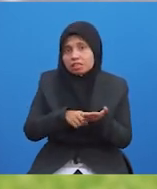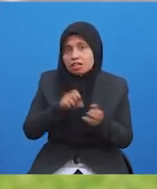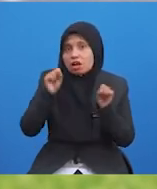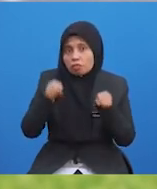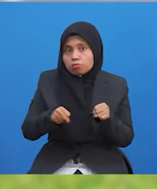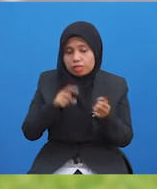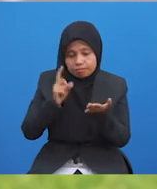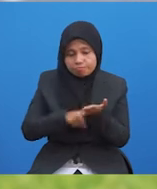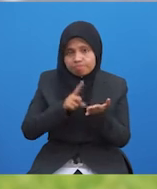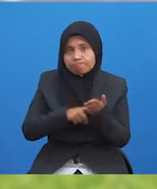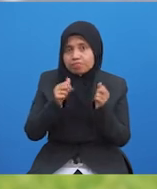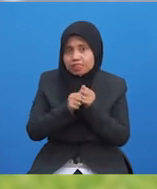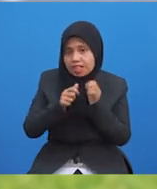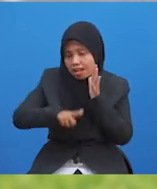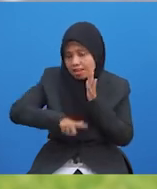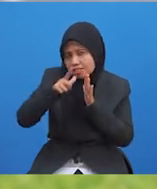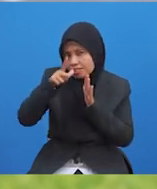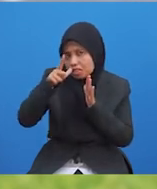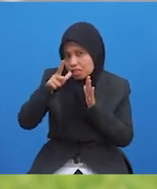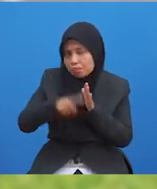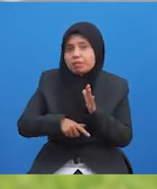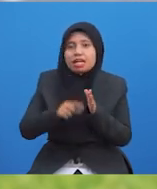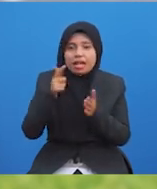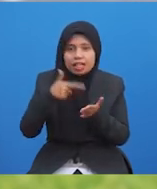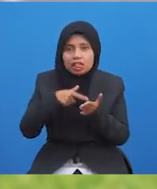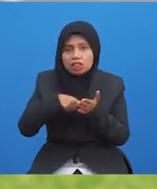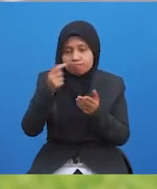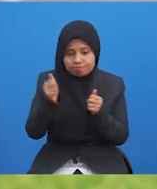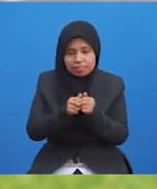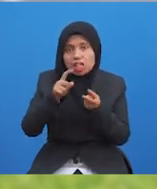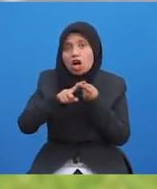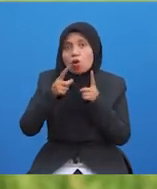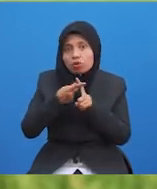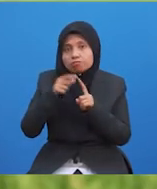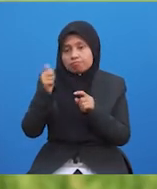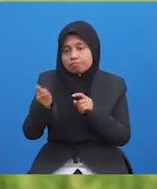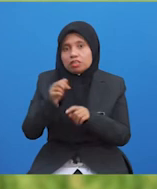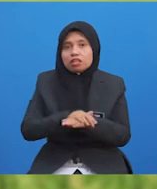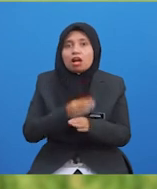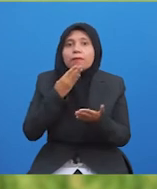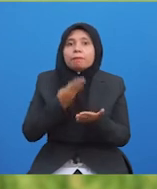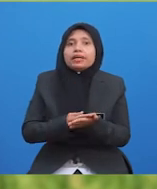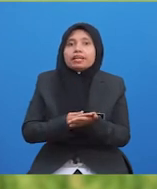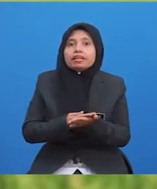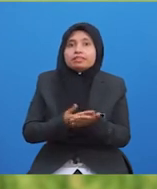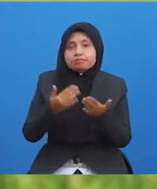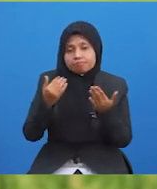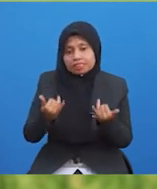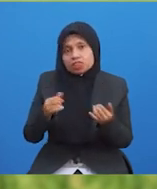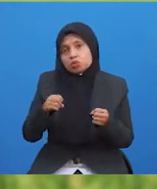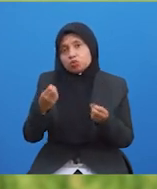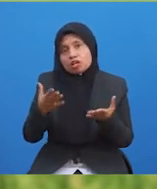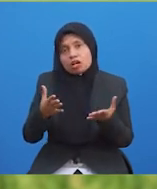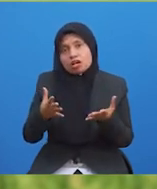Boleh dibincangkan dengan lebih terperinci dengan rakan-rakan anda. Baiklah para pelajar, kita